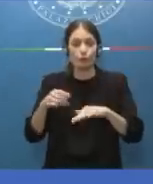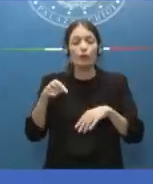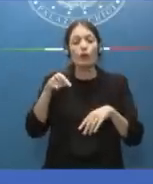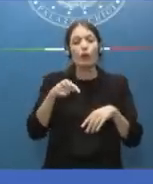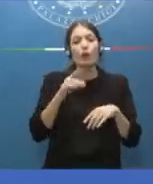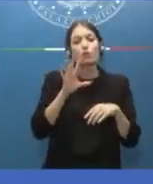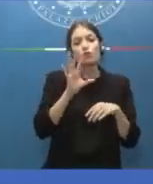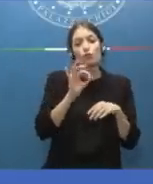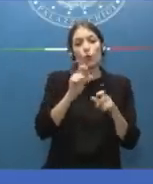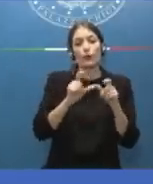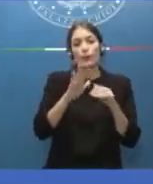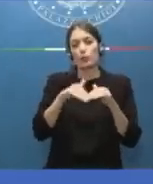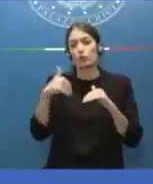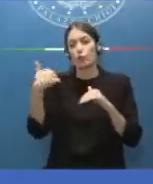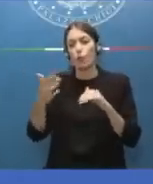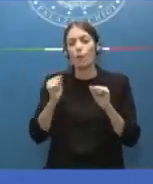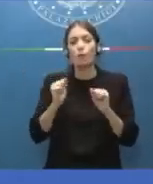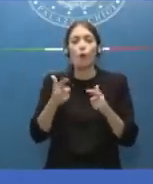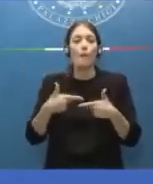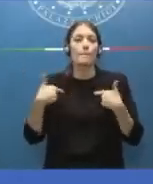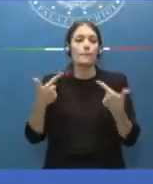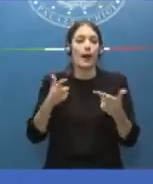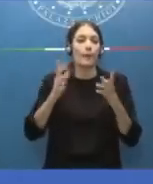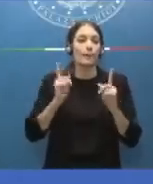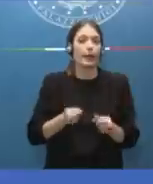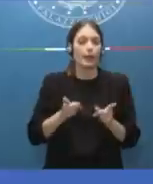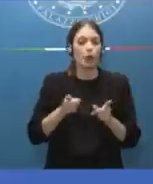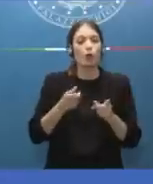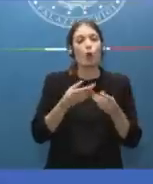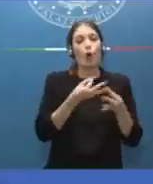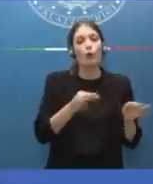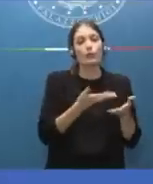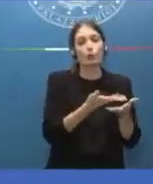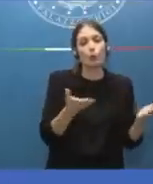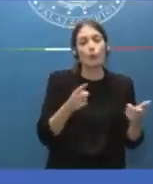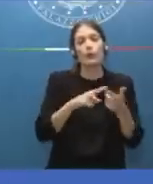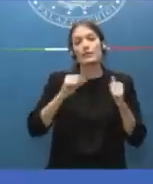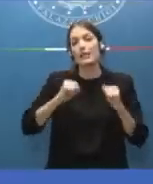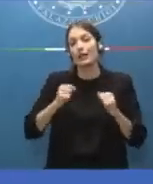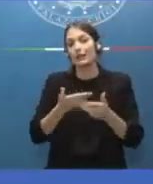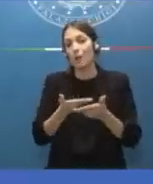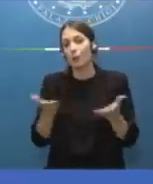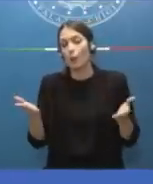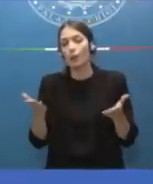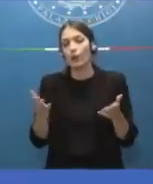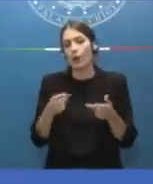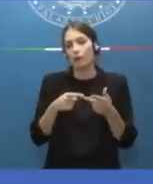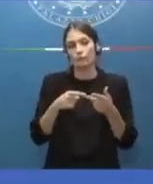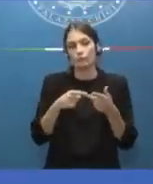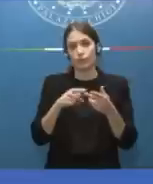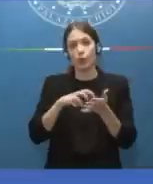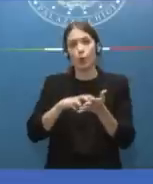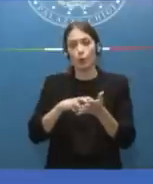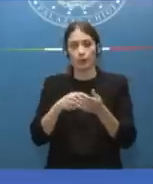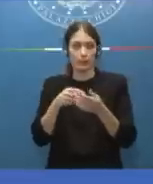da cui possano derivare i pericoli per l'oncolumità pubblica, l'ordine pubblico o la sanità pubblica. Quindi capirete, anche se descritto così